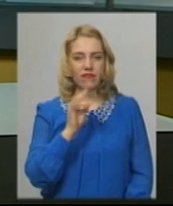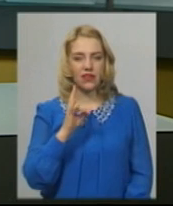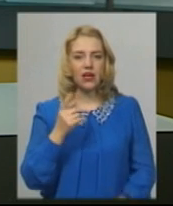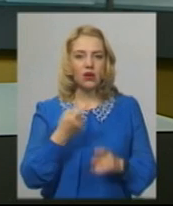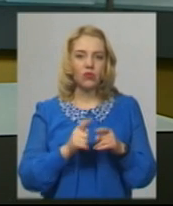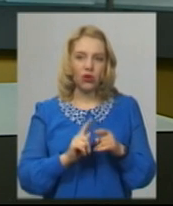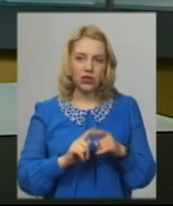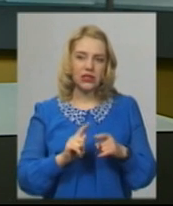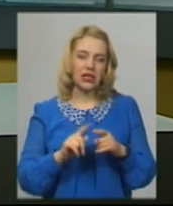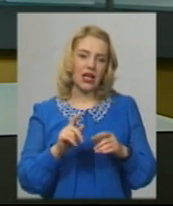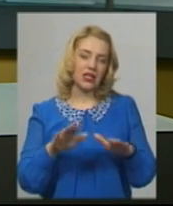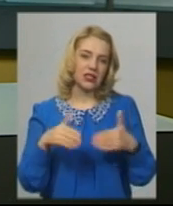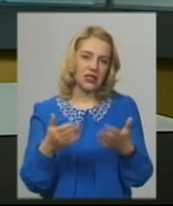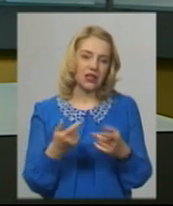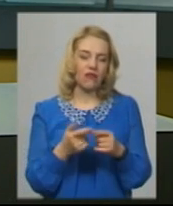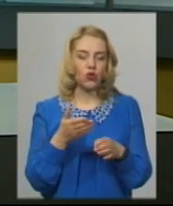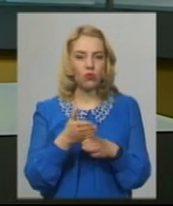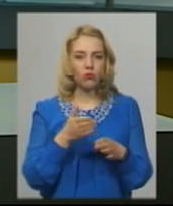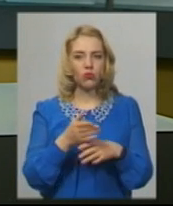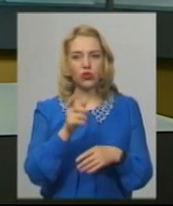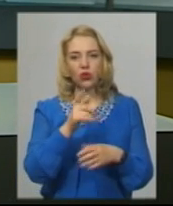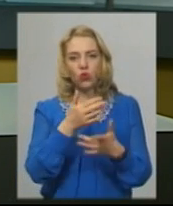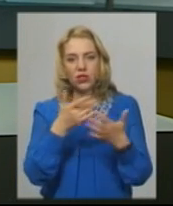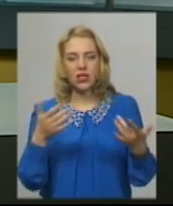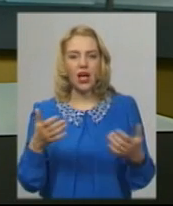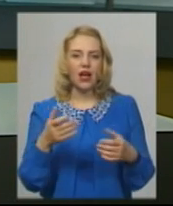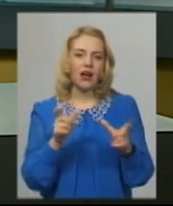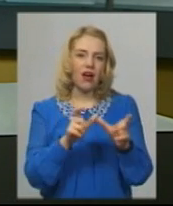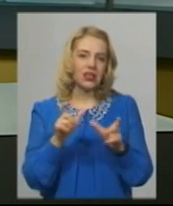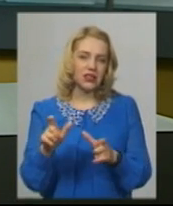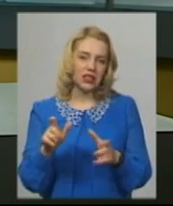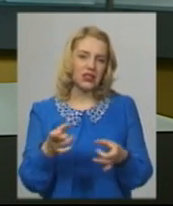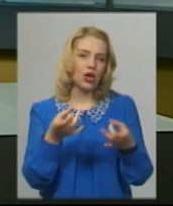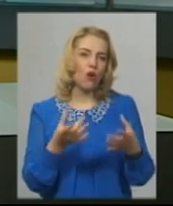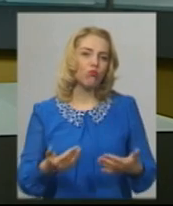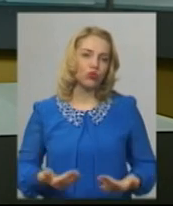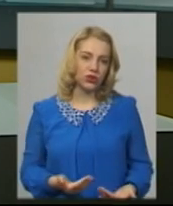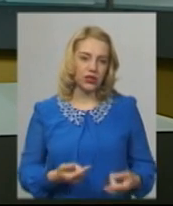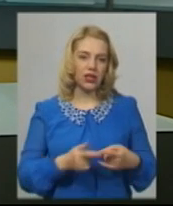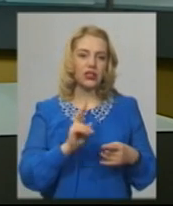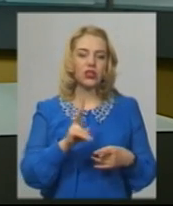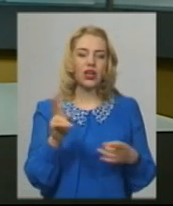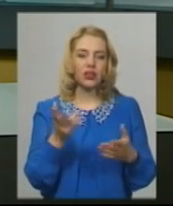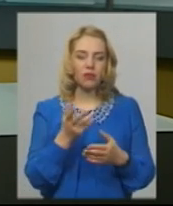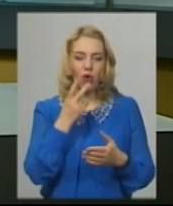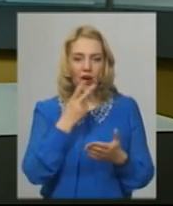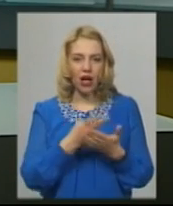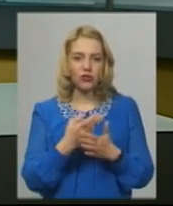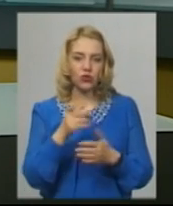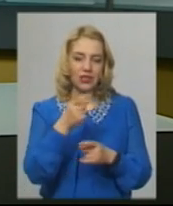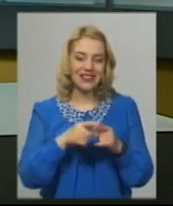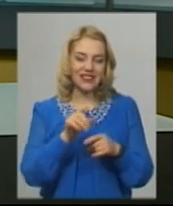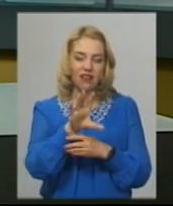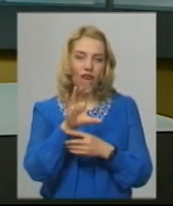думку директора, допоможе відвідувачам у різноманітній та карантинні будні. Як саме світлини показують відвідувачам, музею